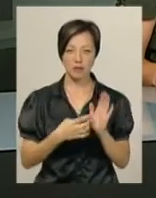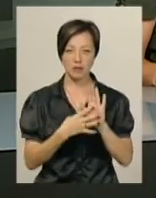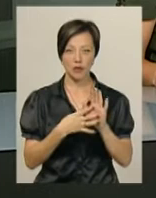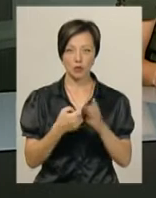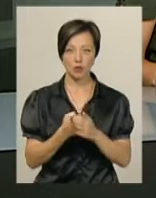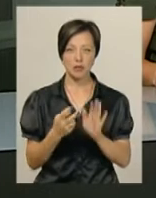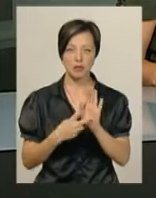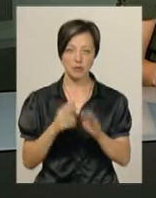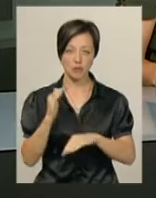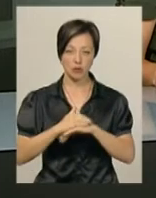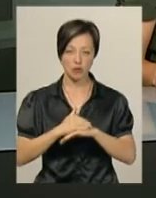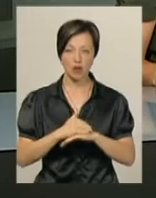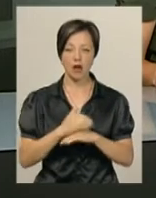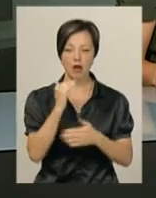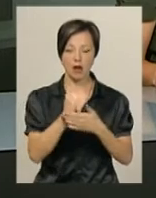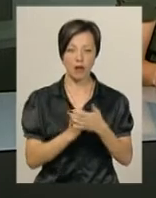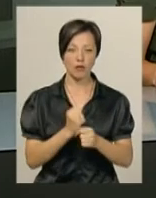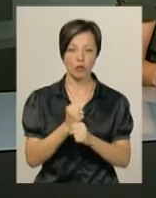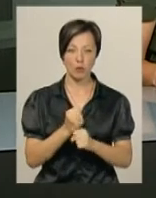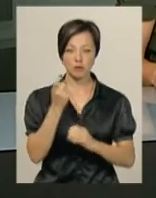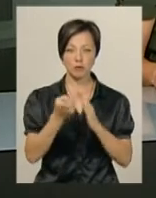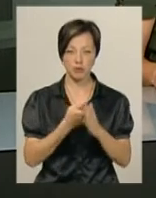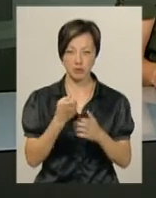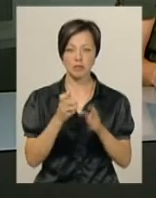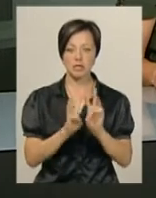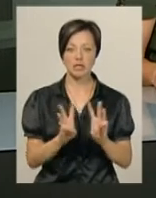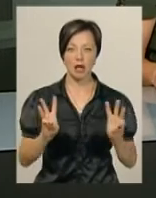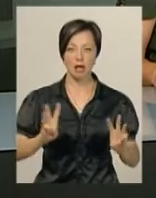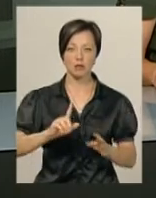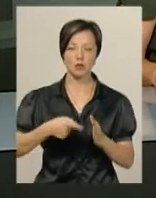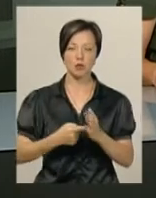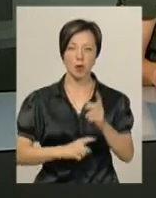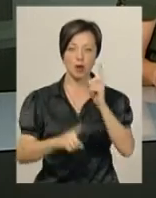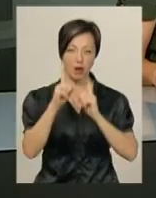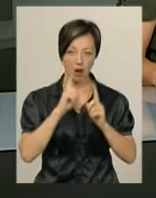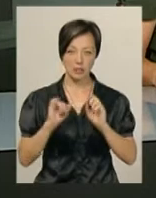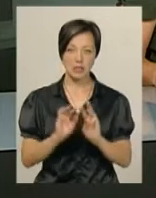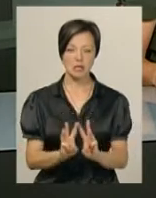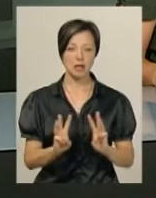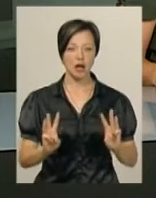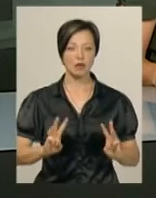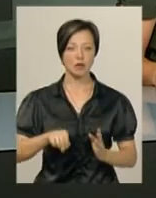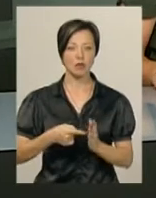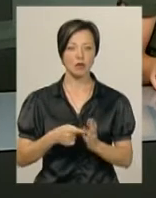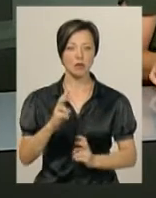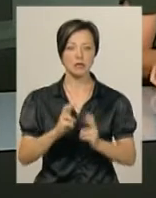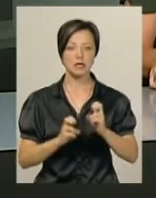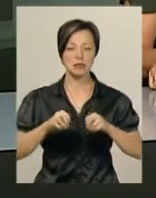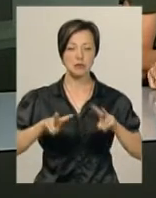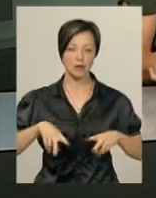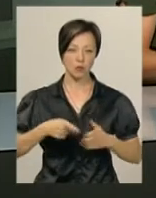до 19 години. Графіки його роботи можна знайти на сайті Хмельницької міської ради та сайті комунального підприємства